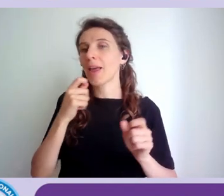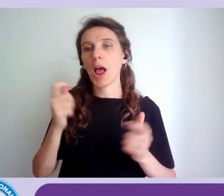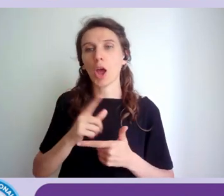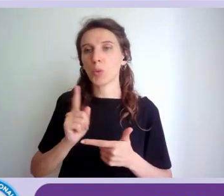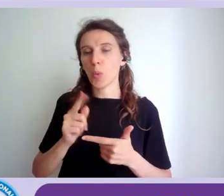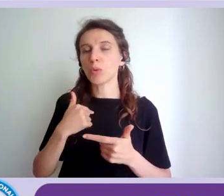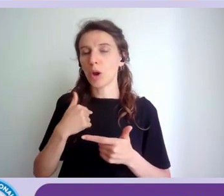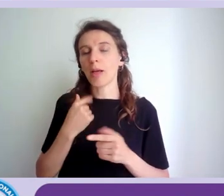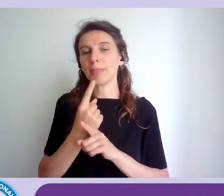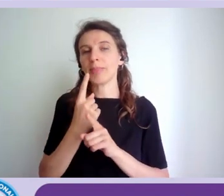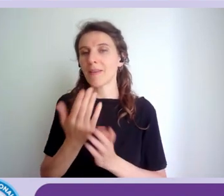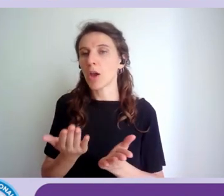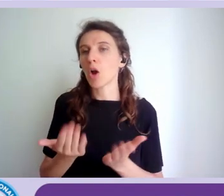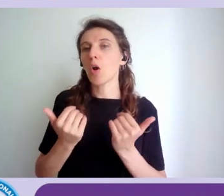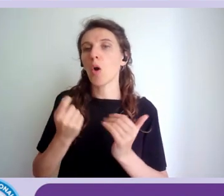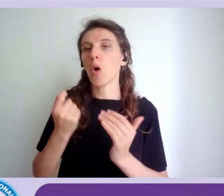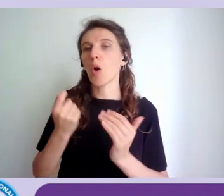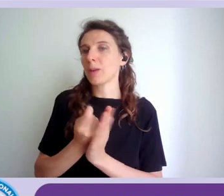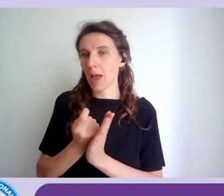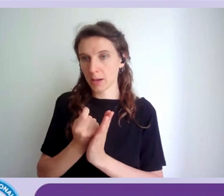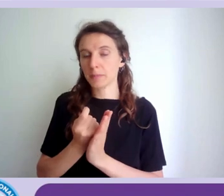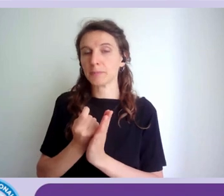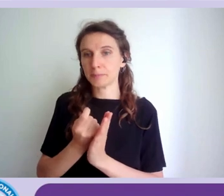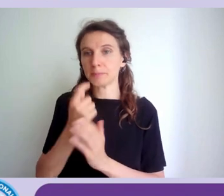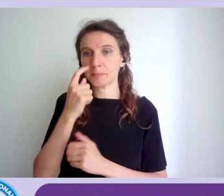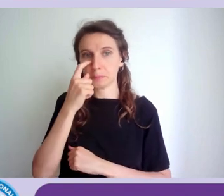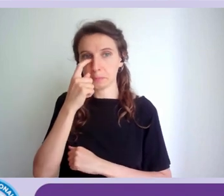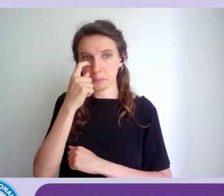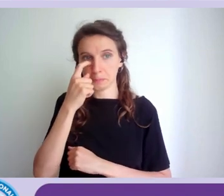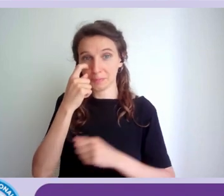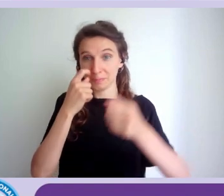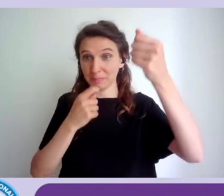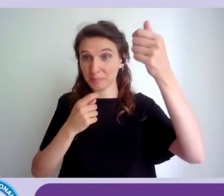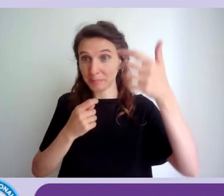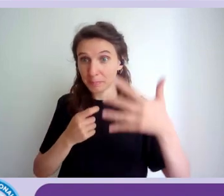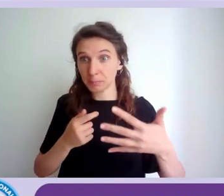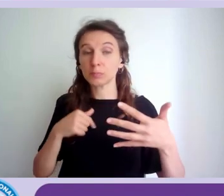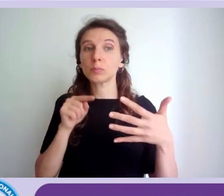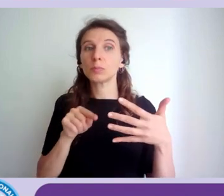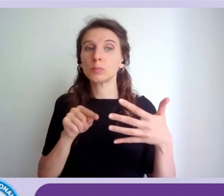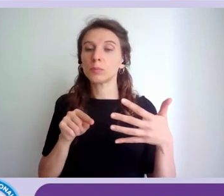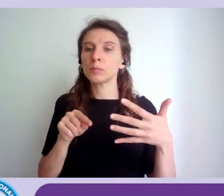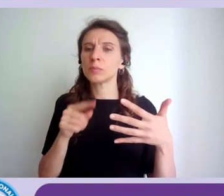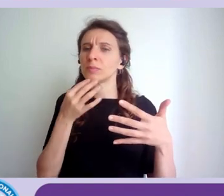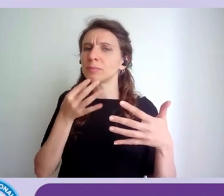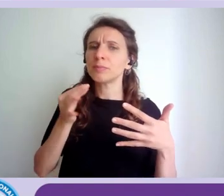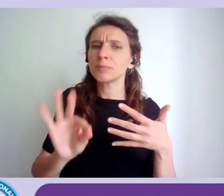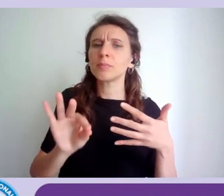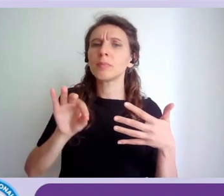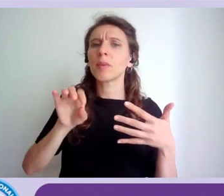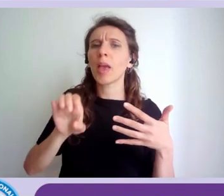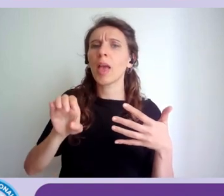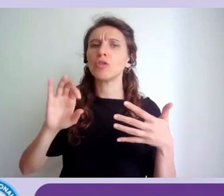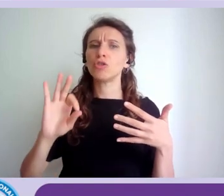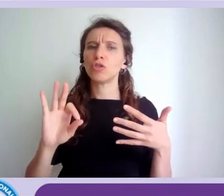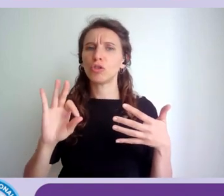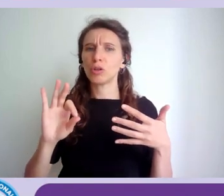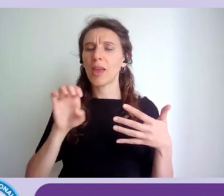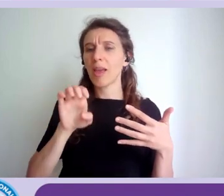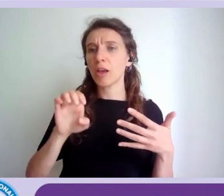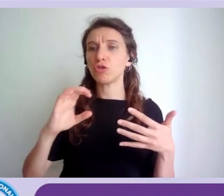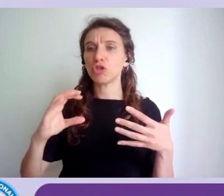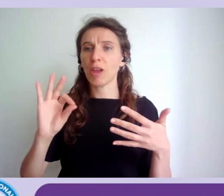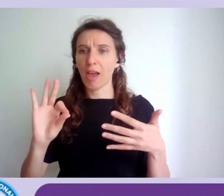norme che vanno acquistate definiscono ad esempio le cf questo forse l'avete sentito nominare